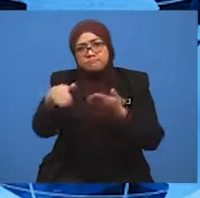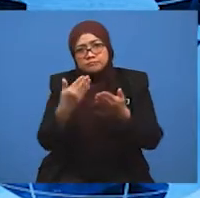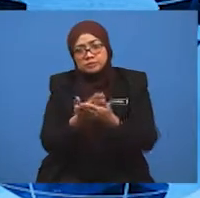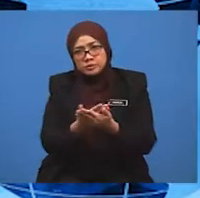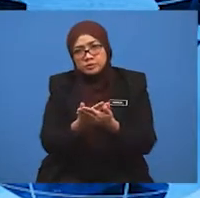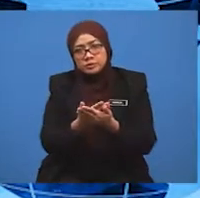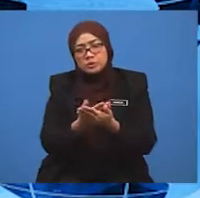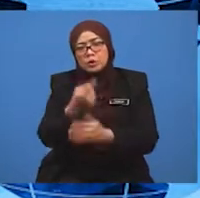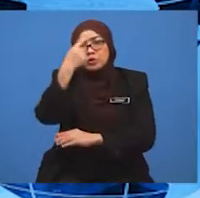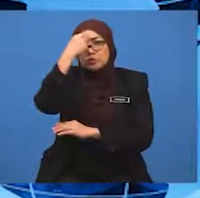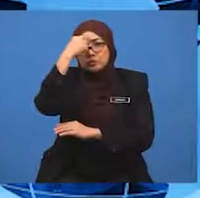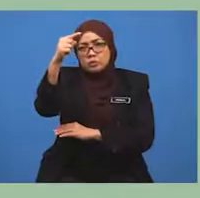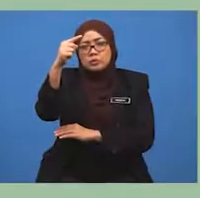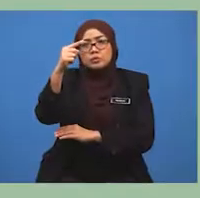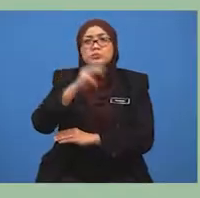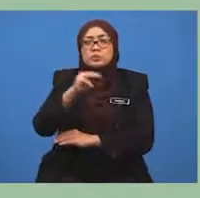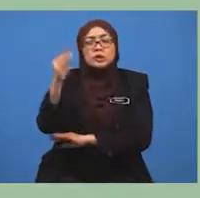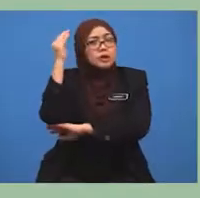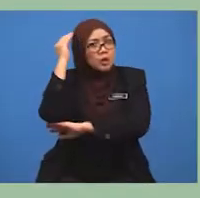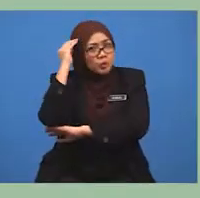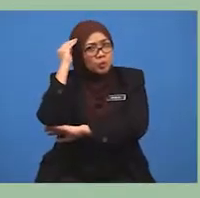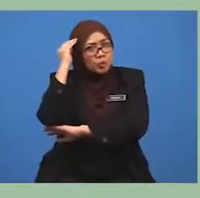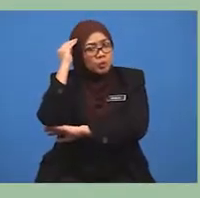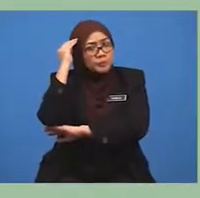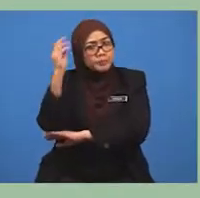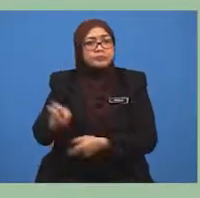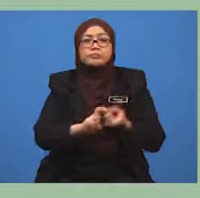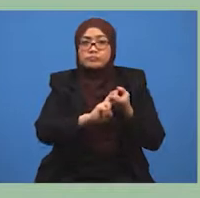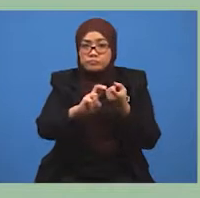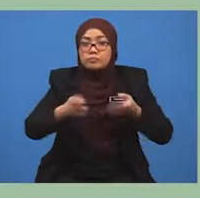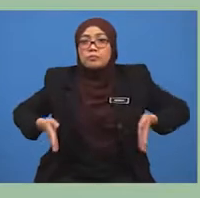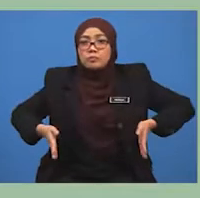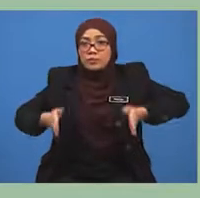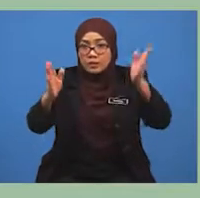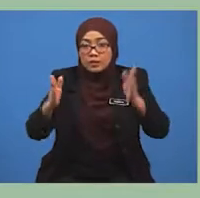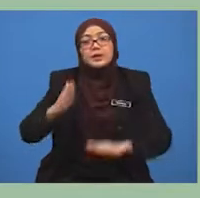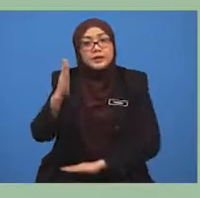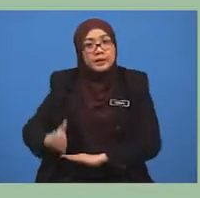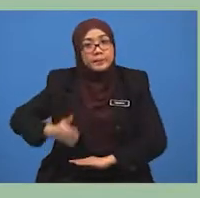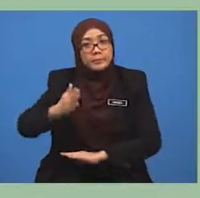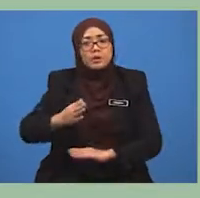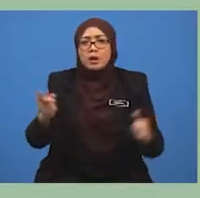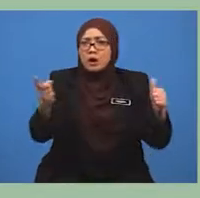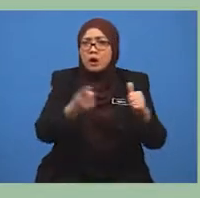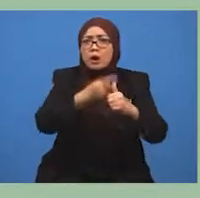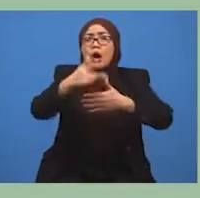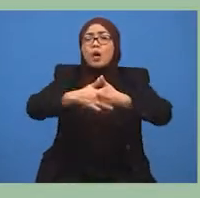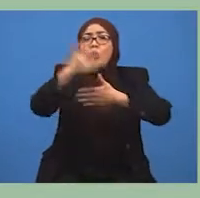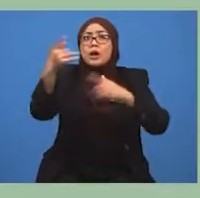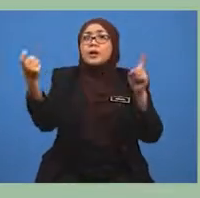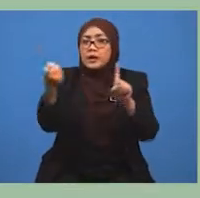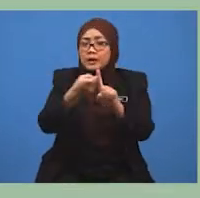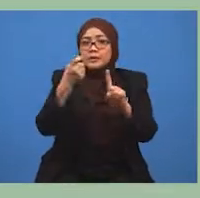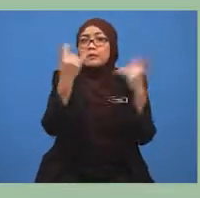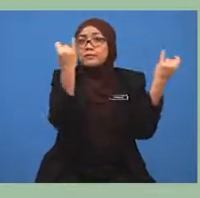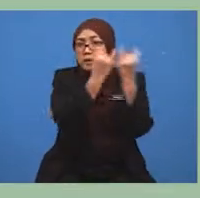untuk pengetahuan murid-murid, landasan kereta api yang pertama telah dibina dari Taipang ke Port